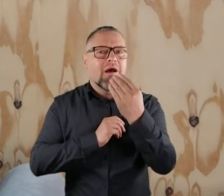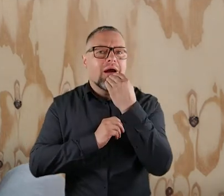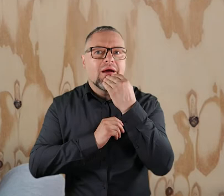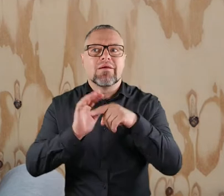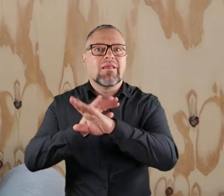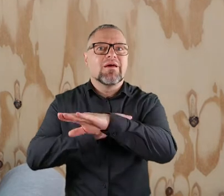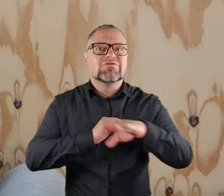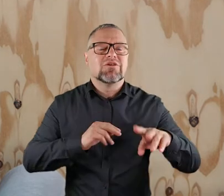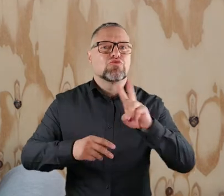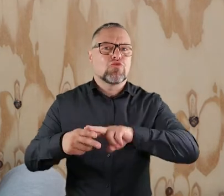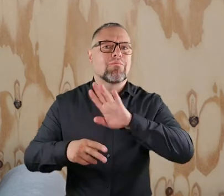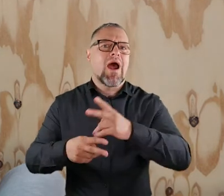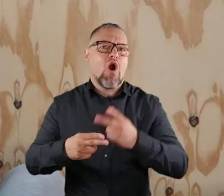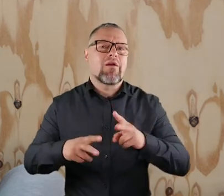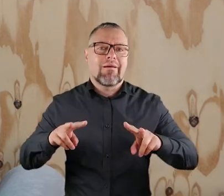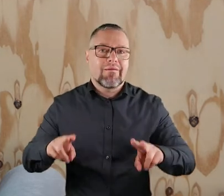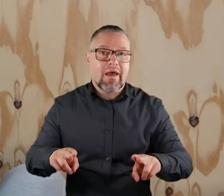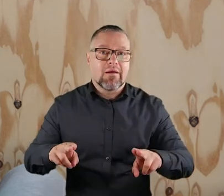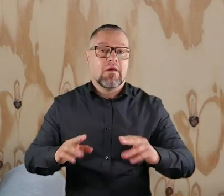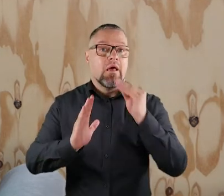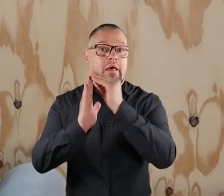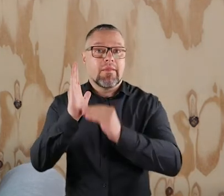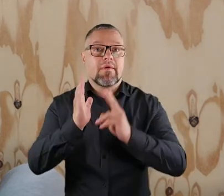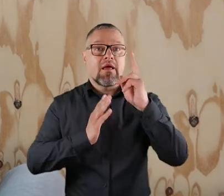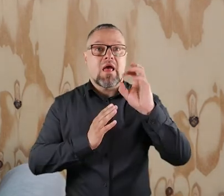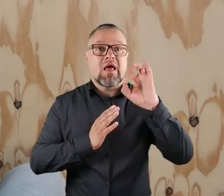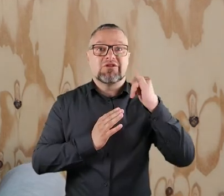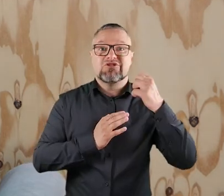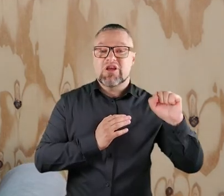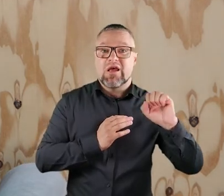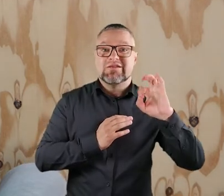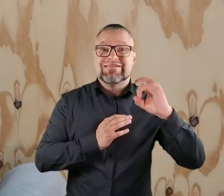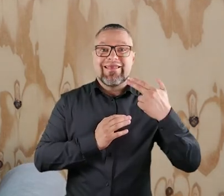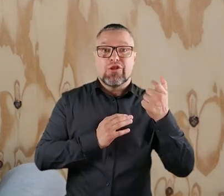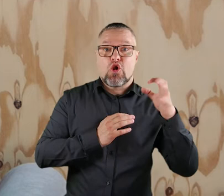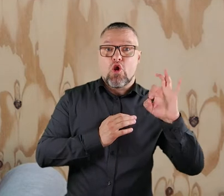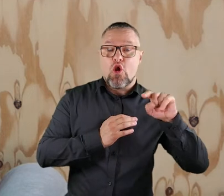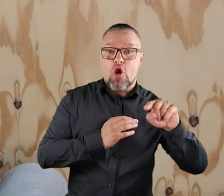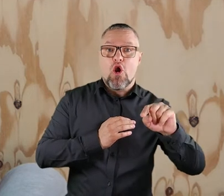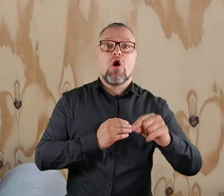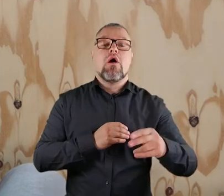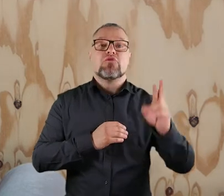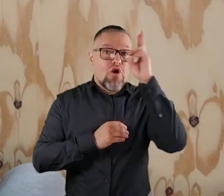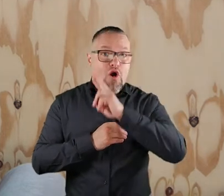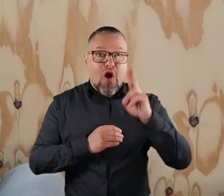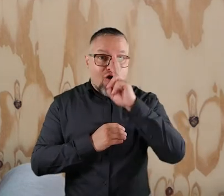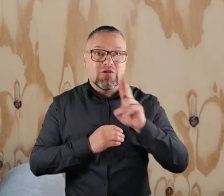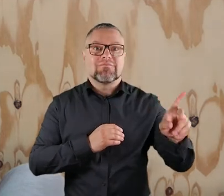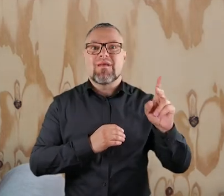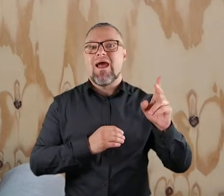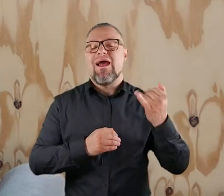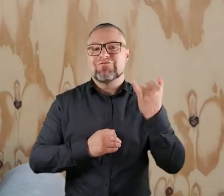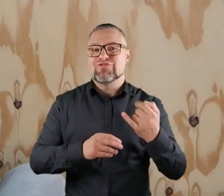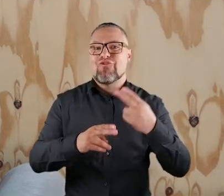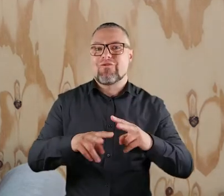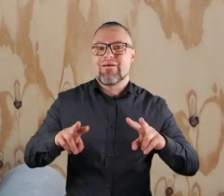żywienia dzieci z chorobą nowotworową. Napisana jest przez Kasię Stankow onko-rodzica, onko-mamę oraz dietetyka,